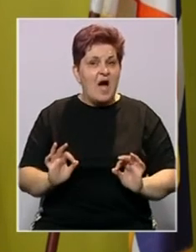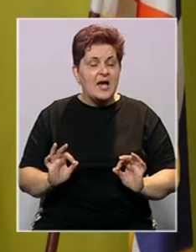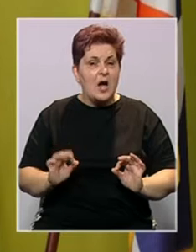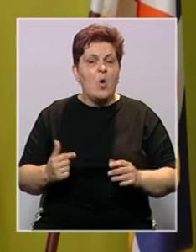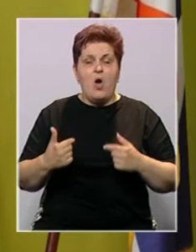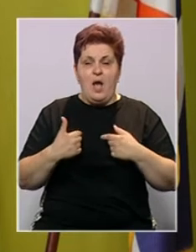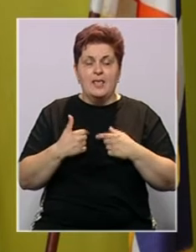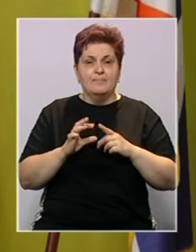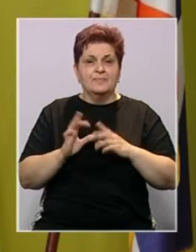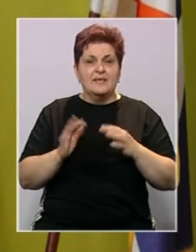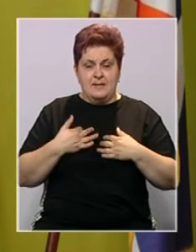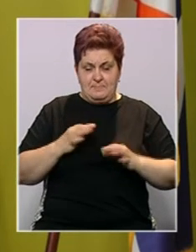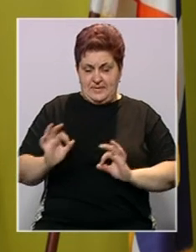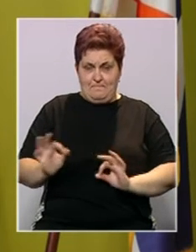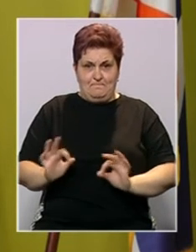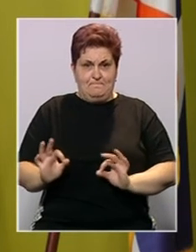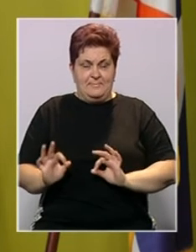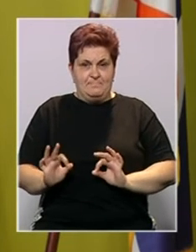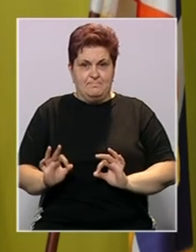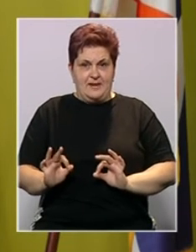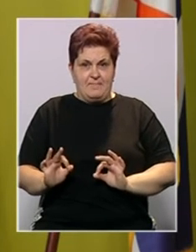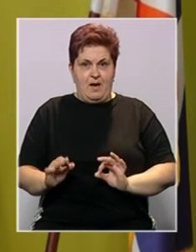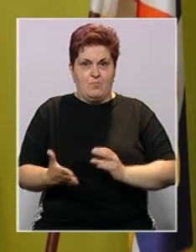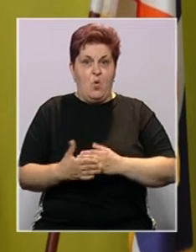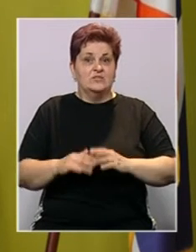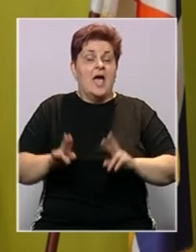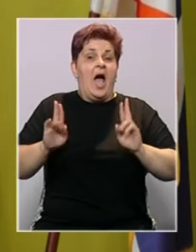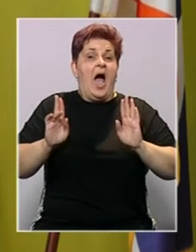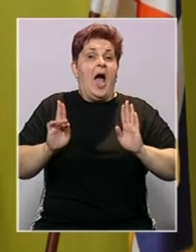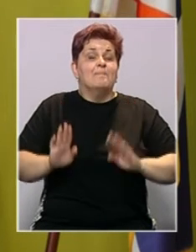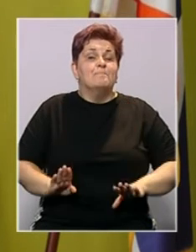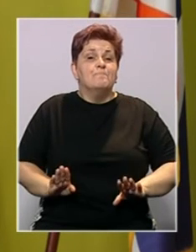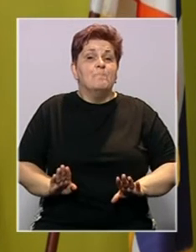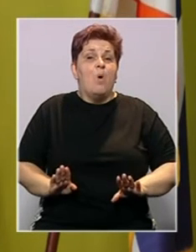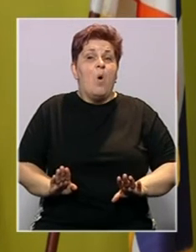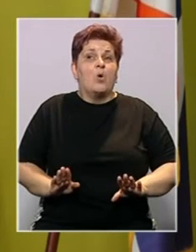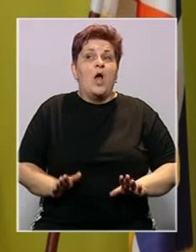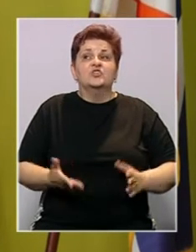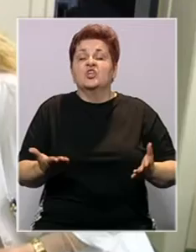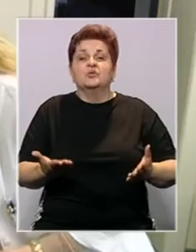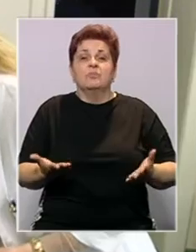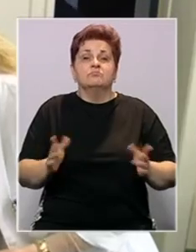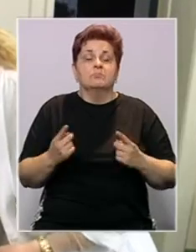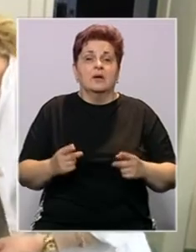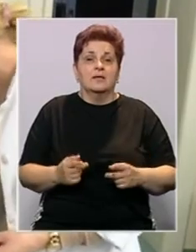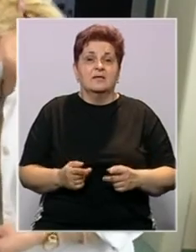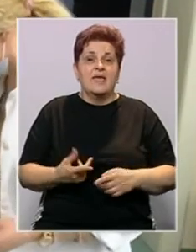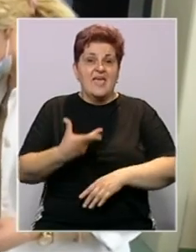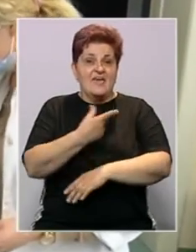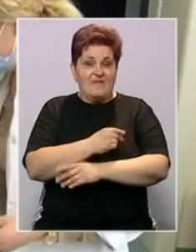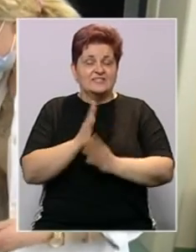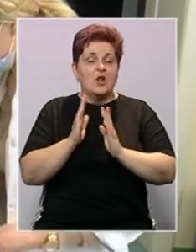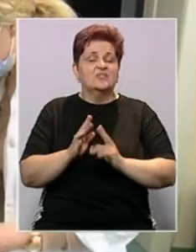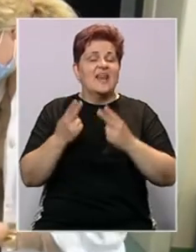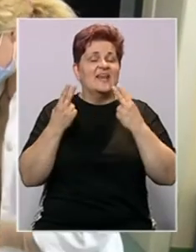pripremamo se za novu situaciju koja po svemu suudeću dolazi. Vakcinacija i dalje